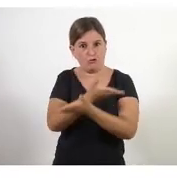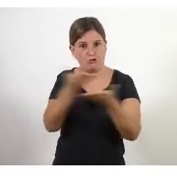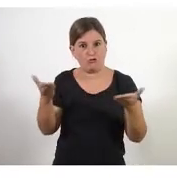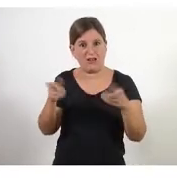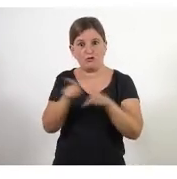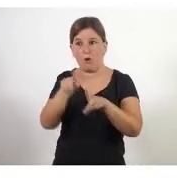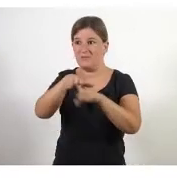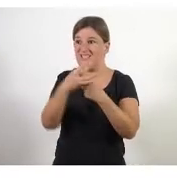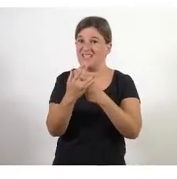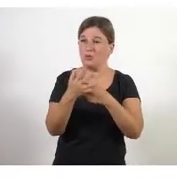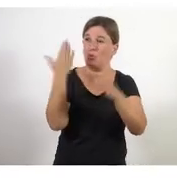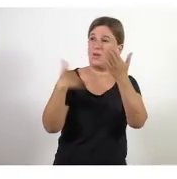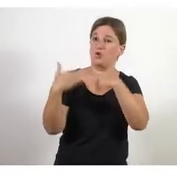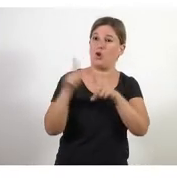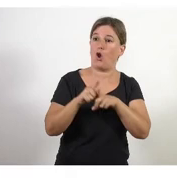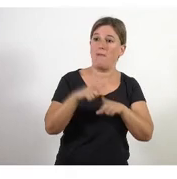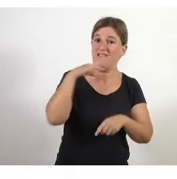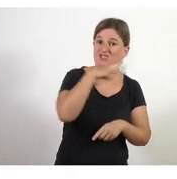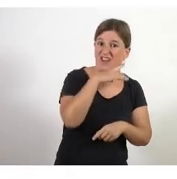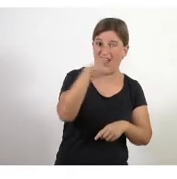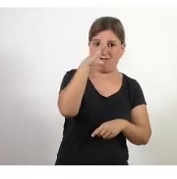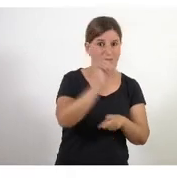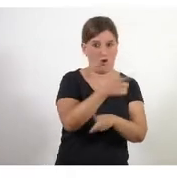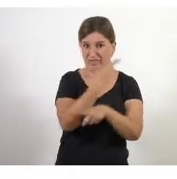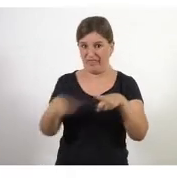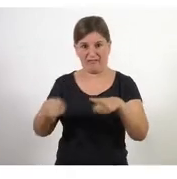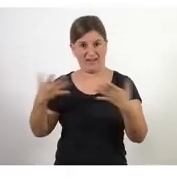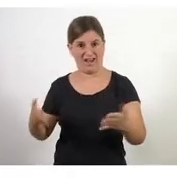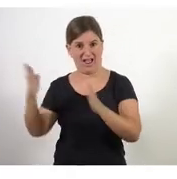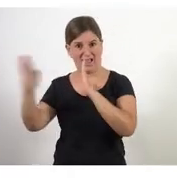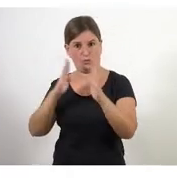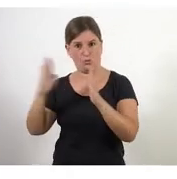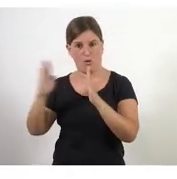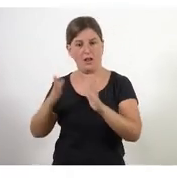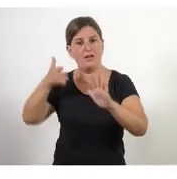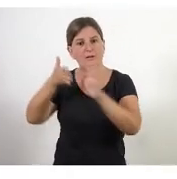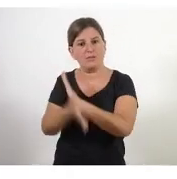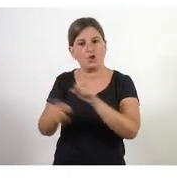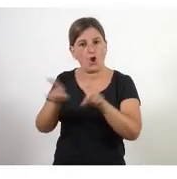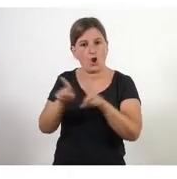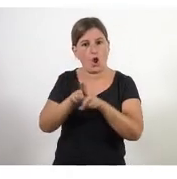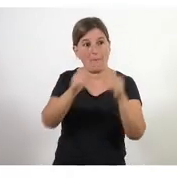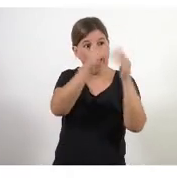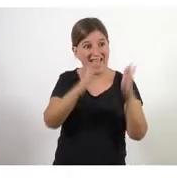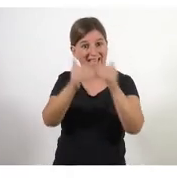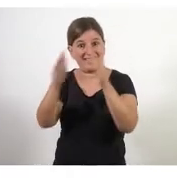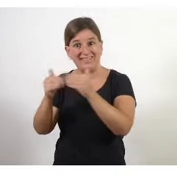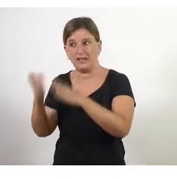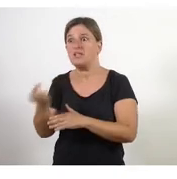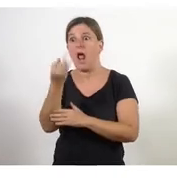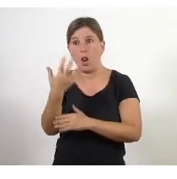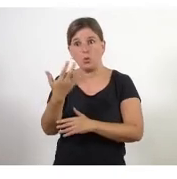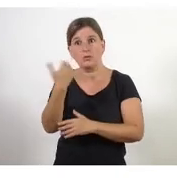és la realitat del mes de gener o del mes de febrer, és una altra realitat. I com a organitzacions n'hi ha algunes que ho han